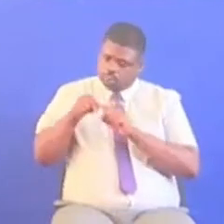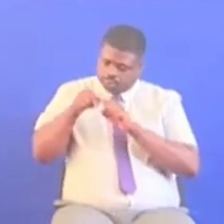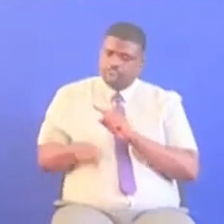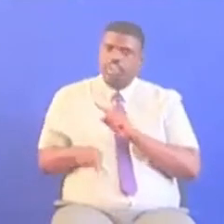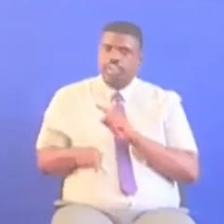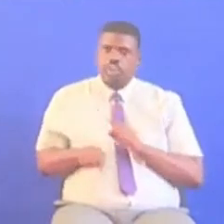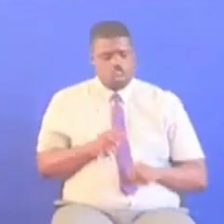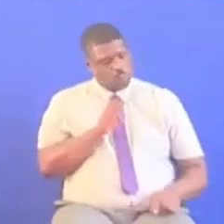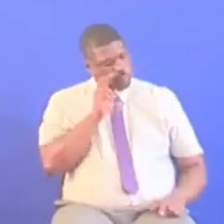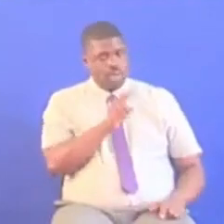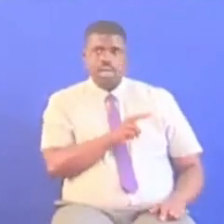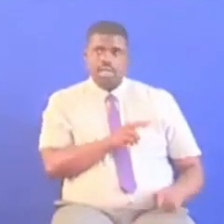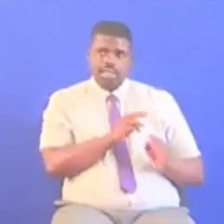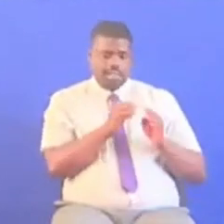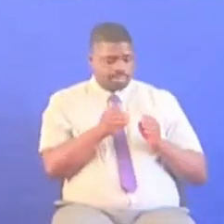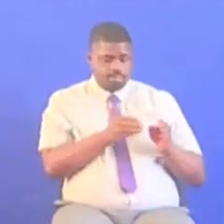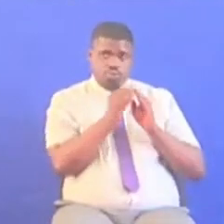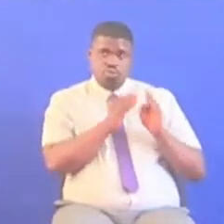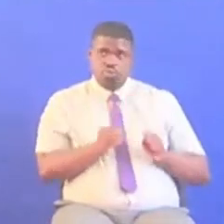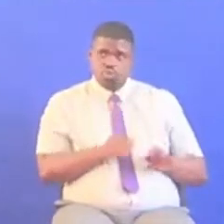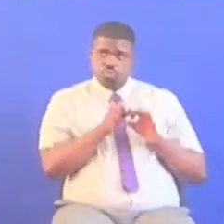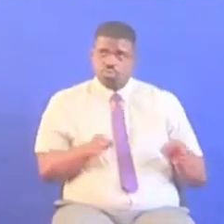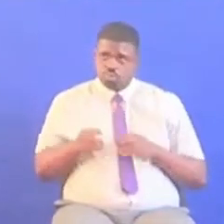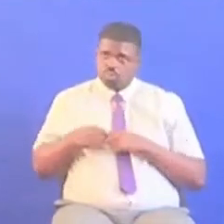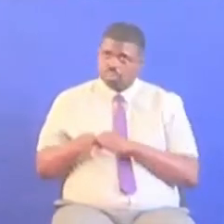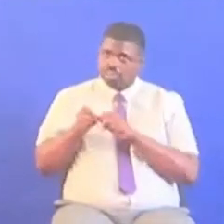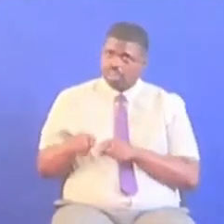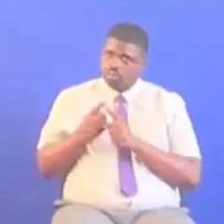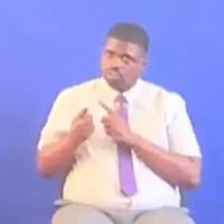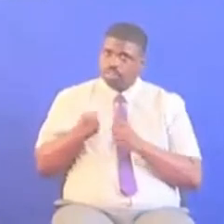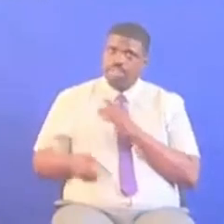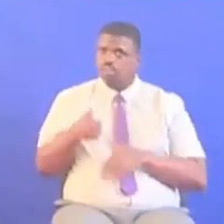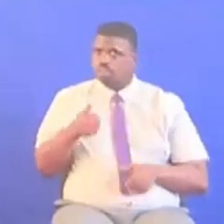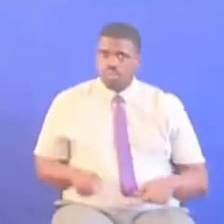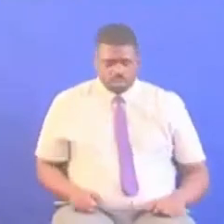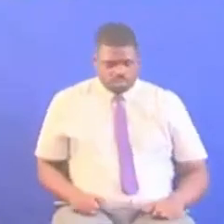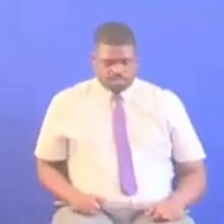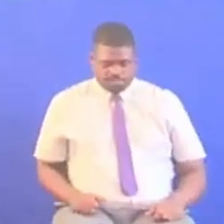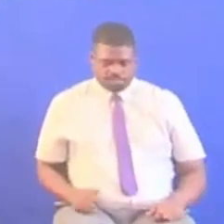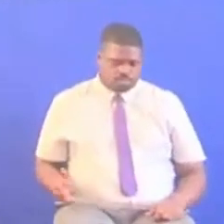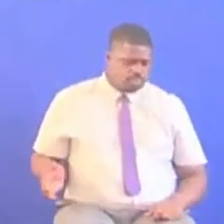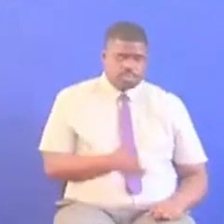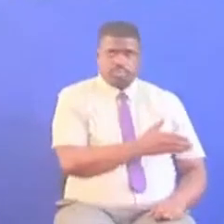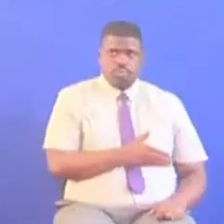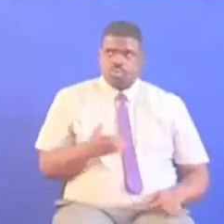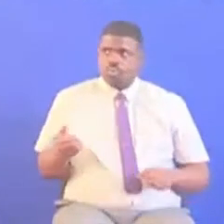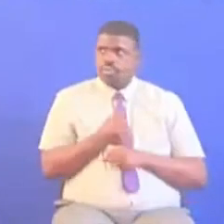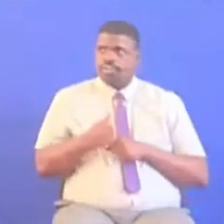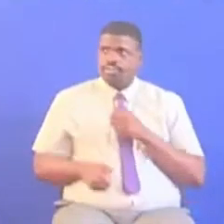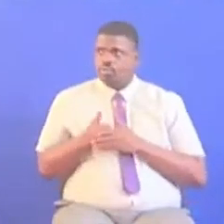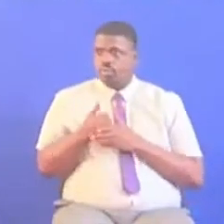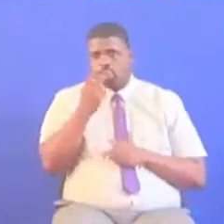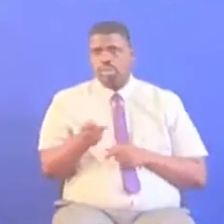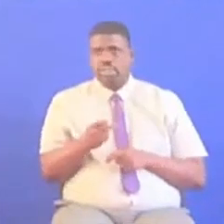Waangalie modali tenzuri ya kutekereza hayo ya lio semu wana kiongozi Hili kuondoa kumfanya kiongozi